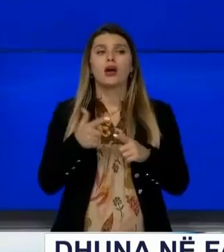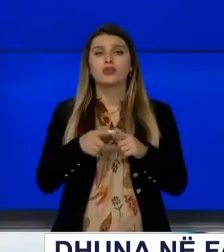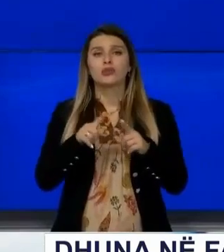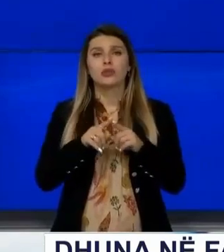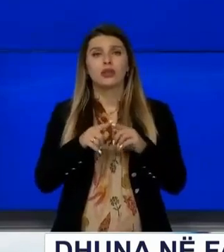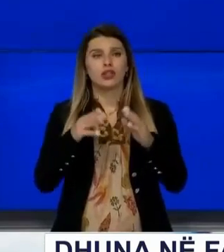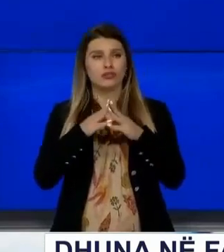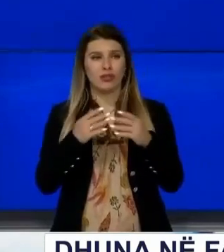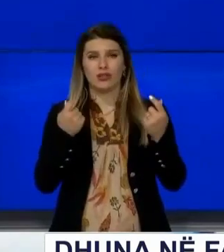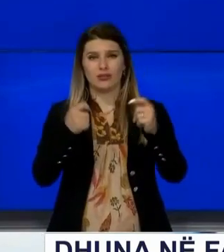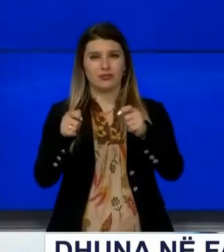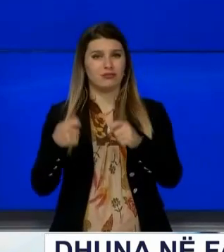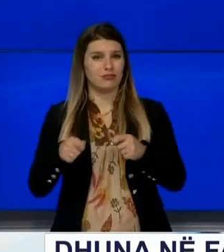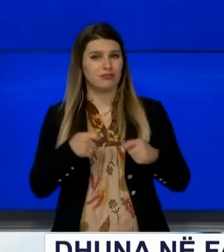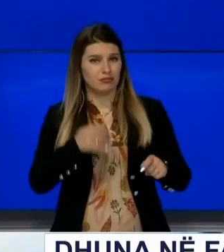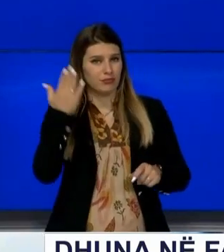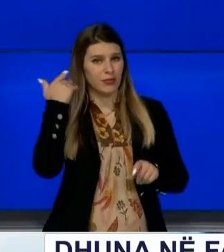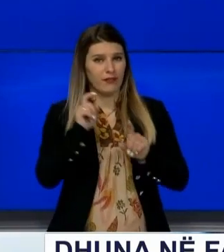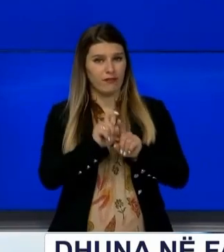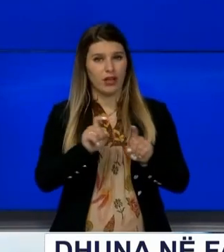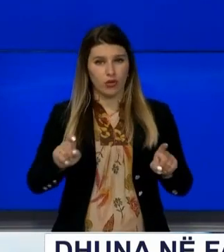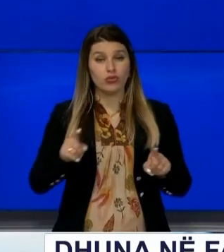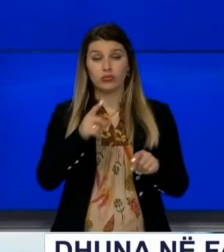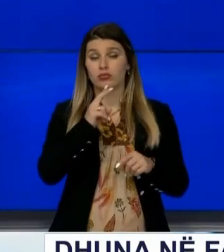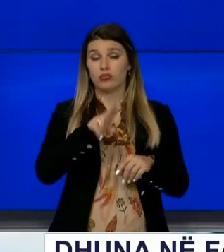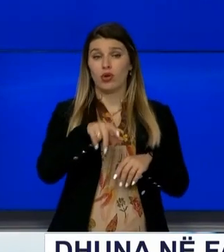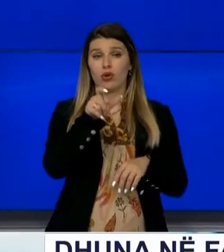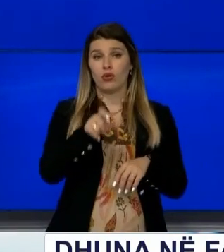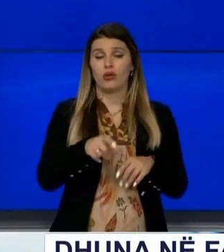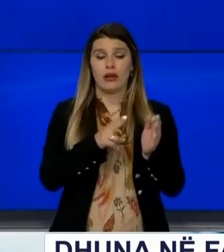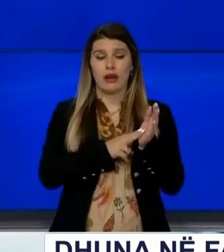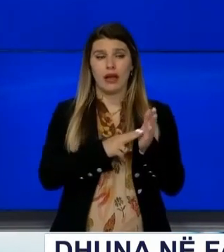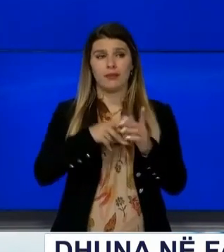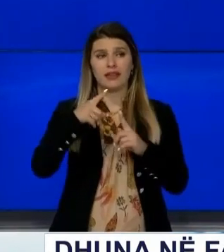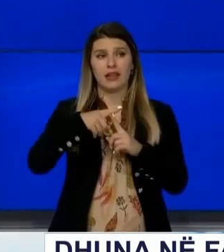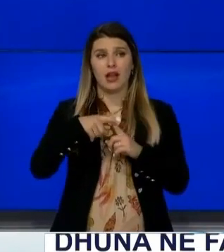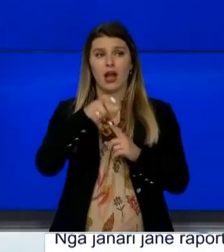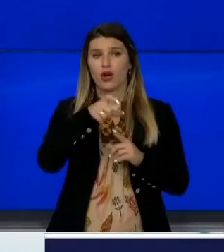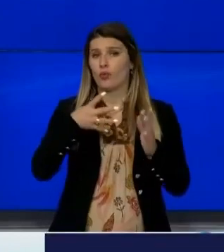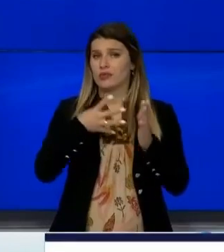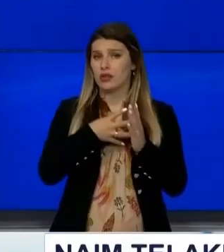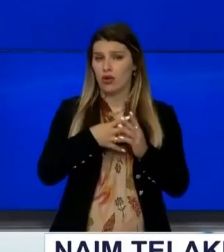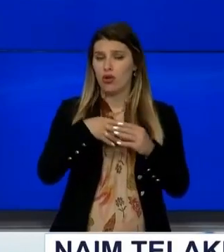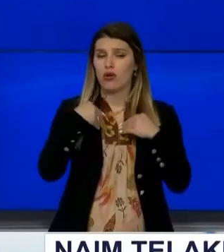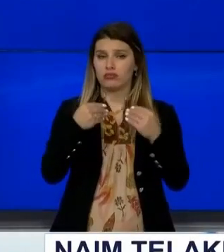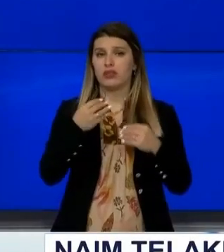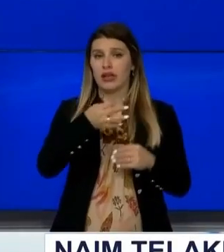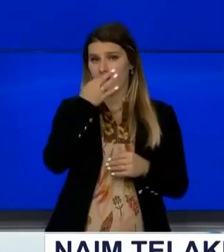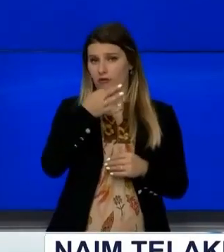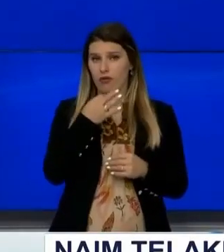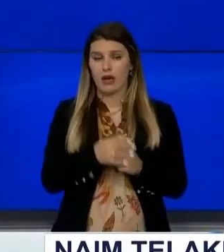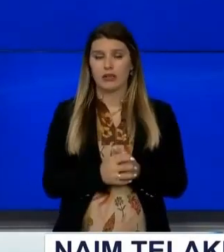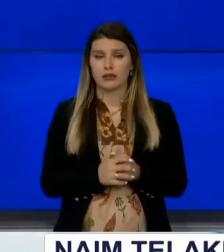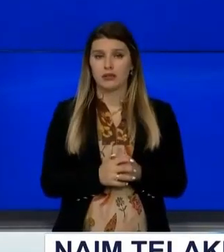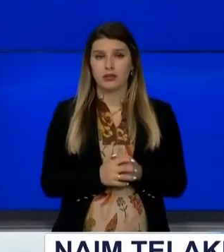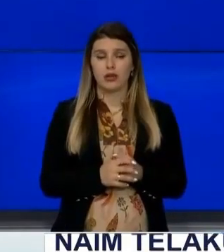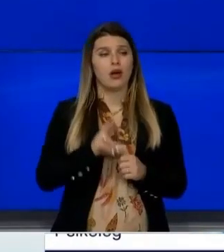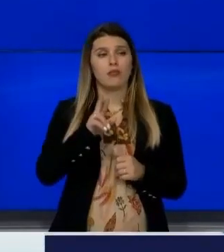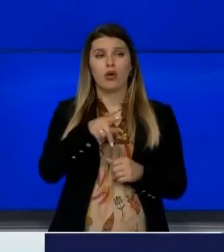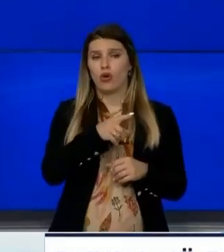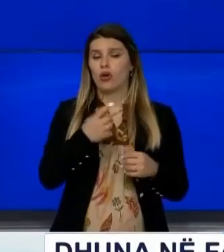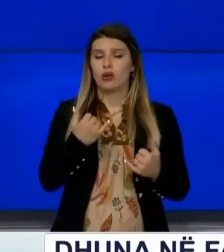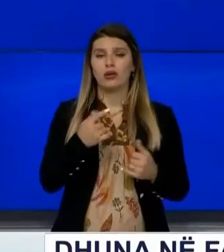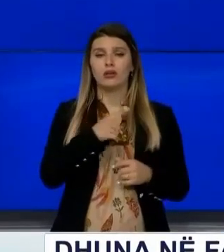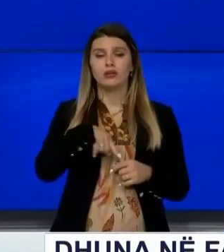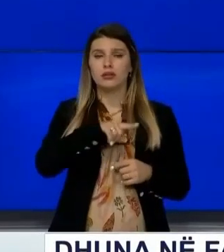rritjen e rasteve të dhunës në familje, e thot edhe psikologu Naim Telaku Izolimi pa tjetër që vështërson shumë gjandjen ton